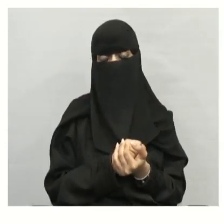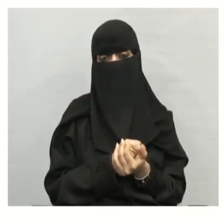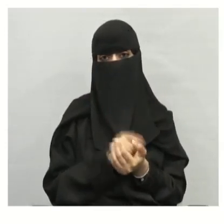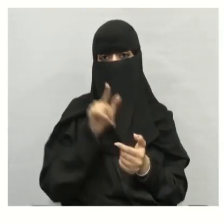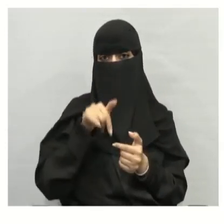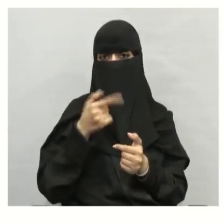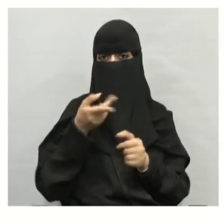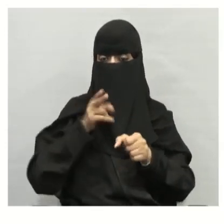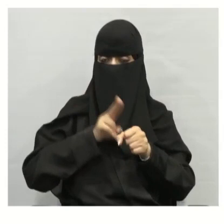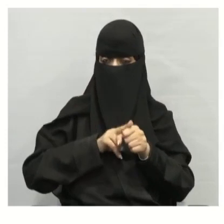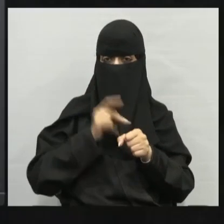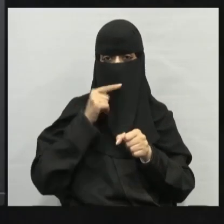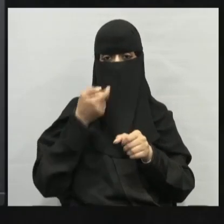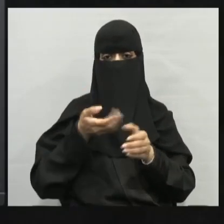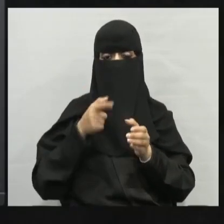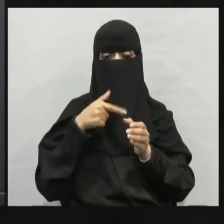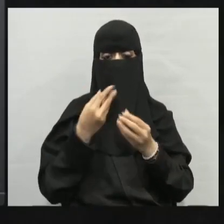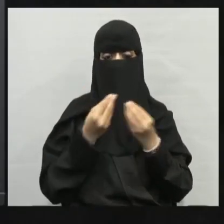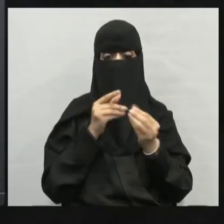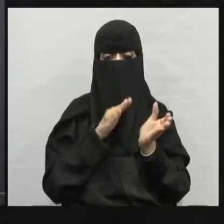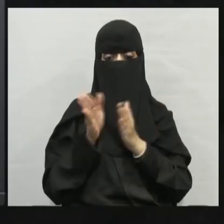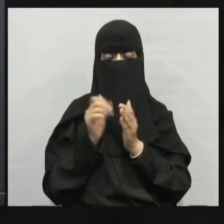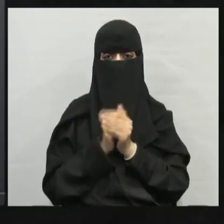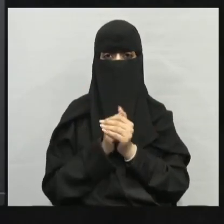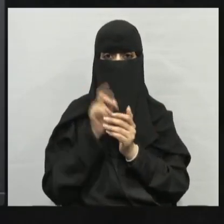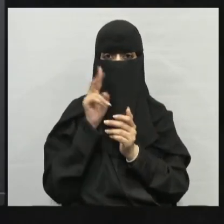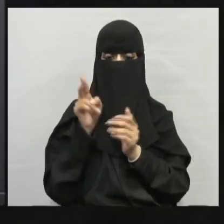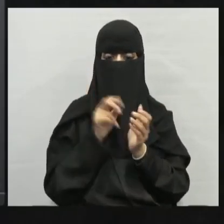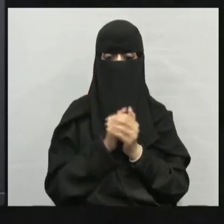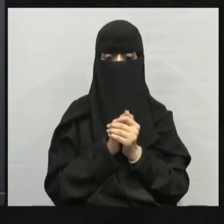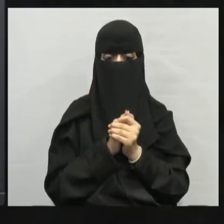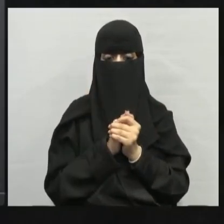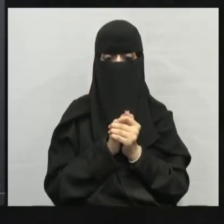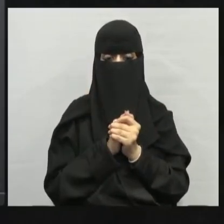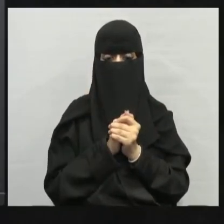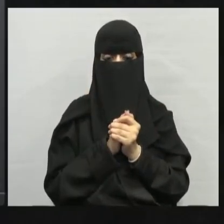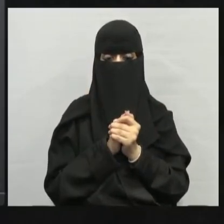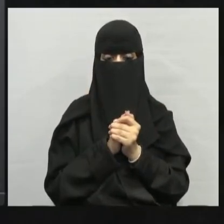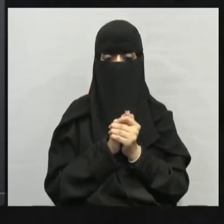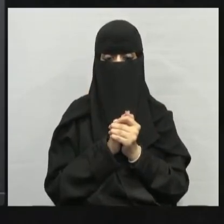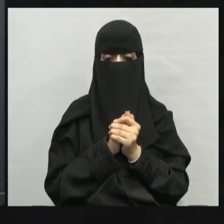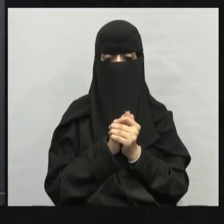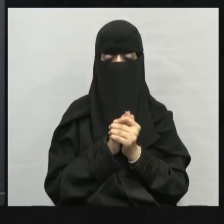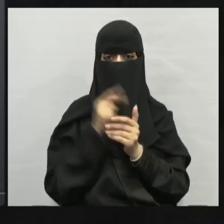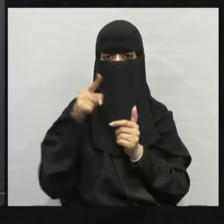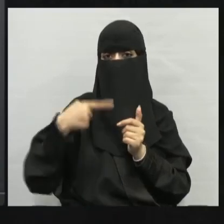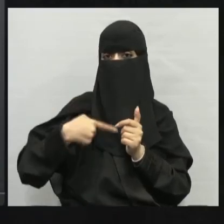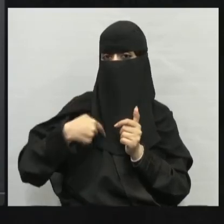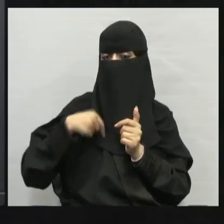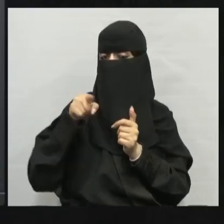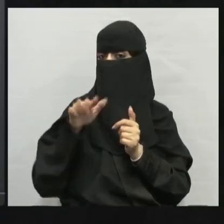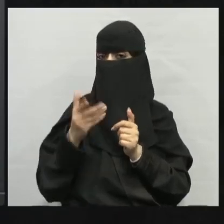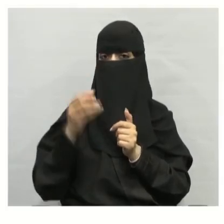دراسة التفاعل بين المخلوقات الحية والمكونات غير الحية في النظام البيئي يسمى